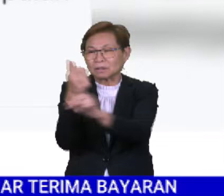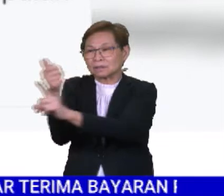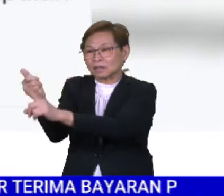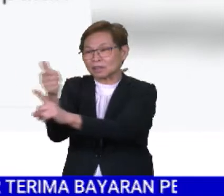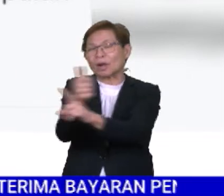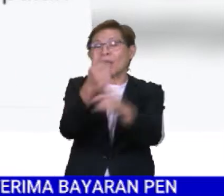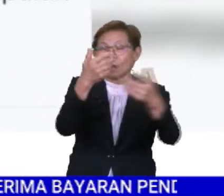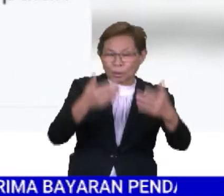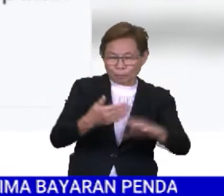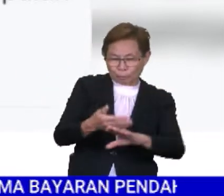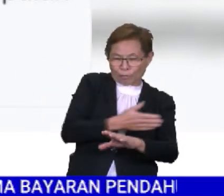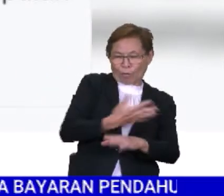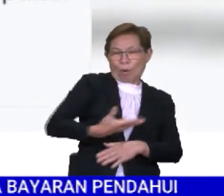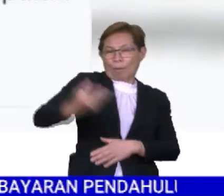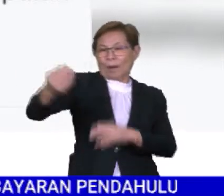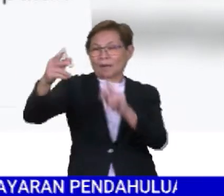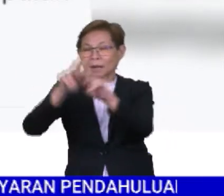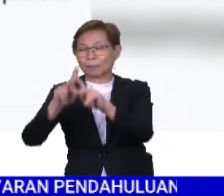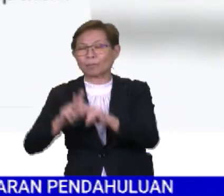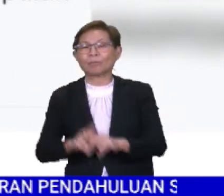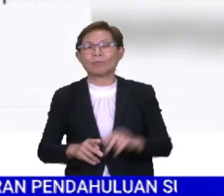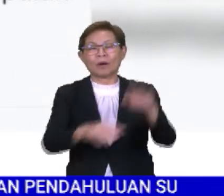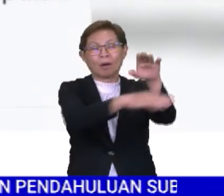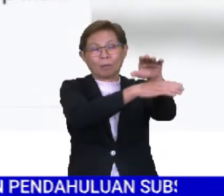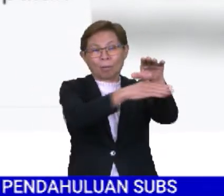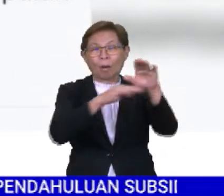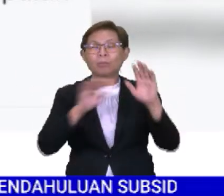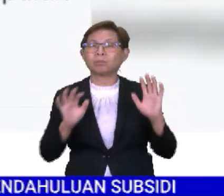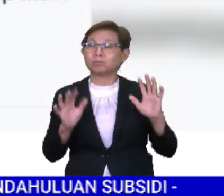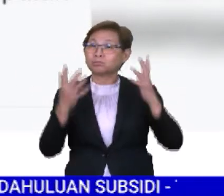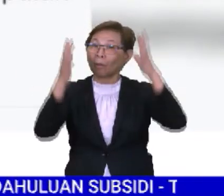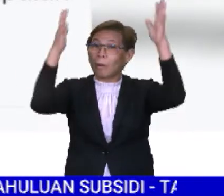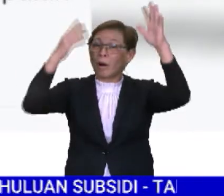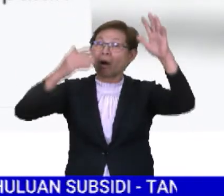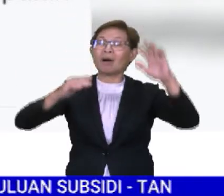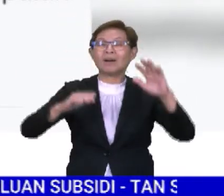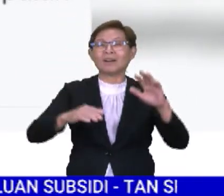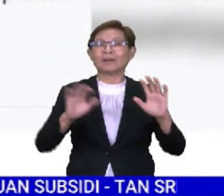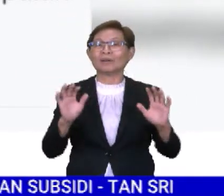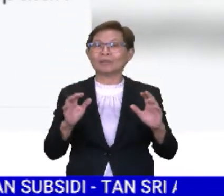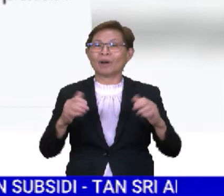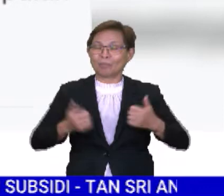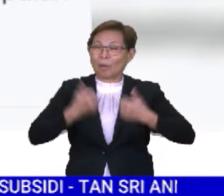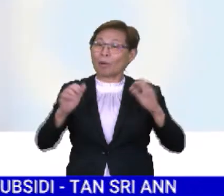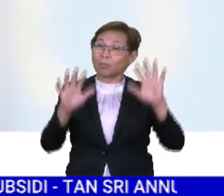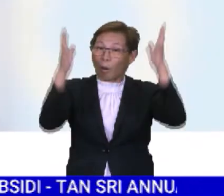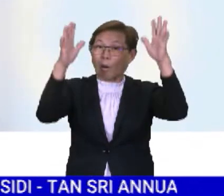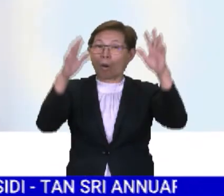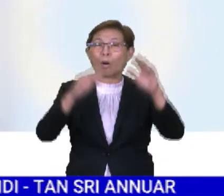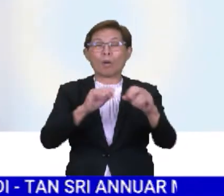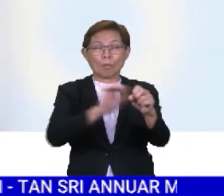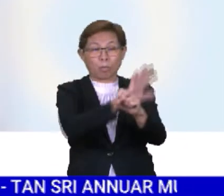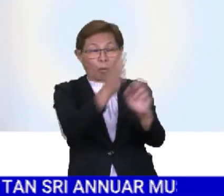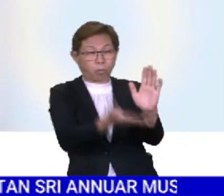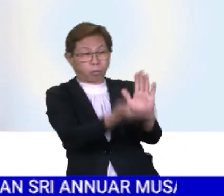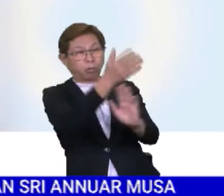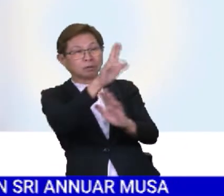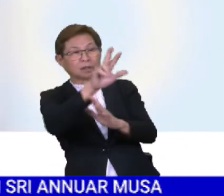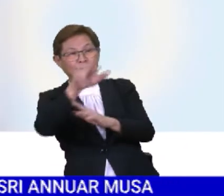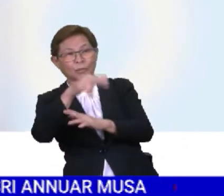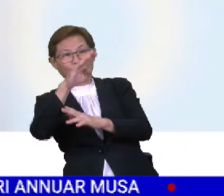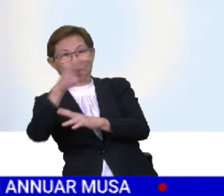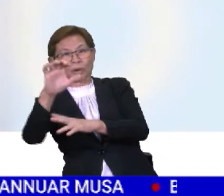sebelum balik kampung. Bila berkata sambutan Hari Raya Aidilfitri lepas menyaksikan bilangan kes harian COVID-19 meningkat kepada 3